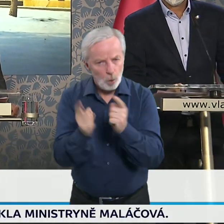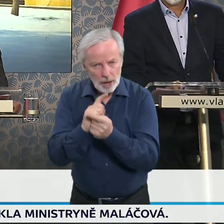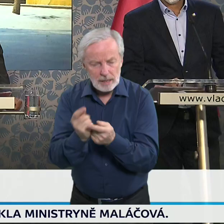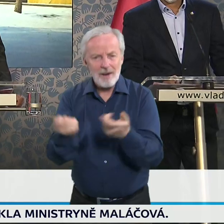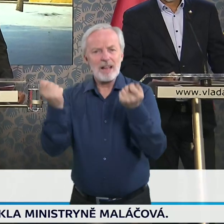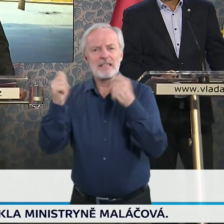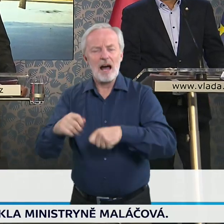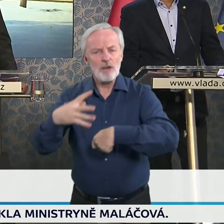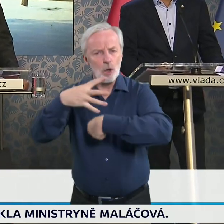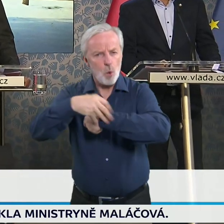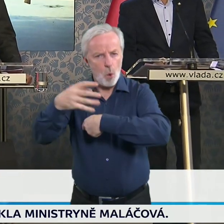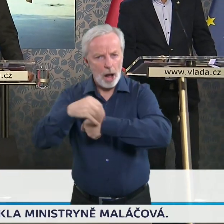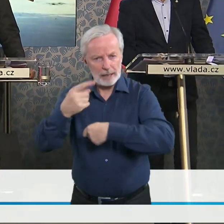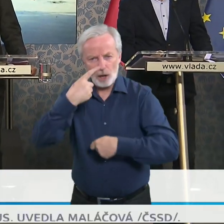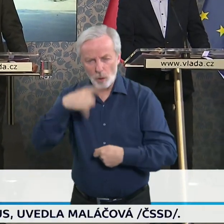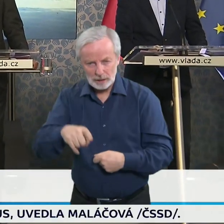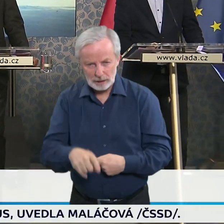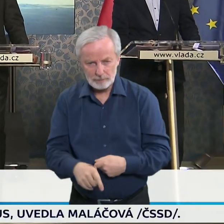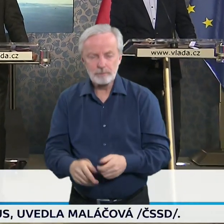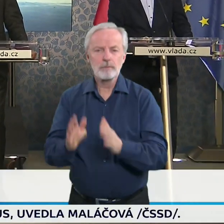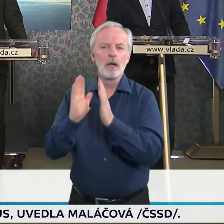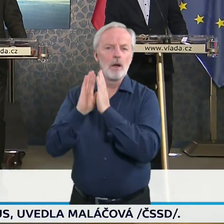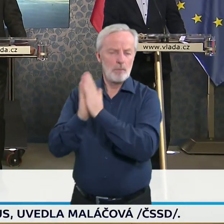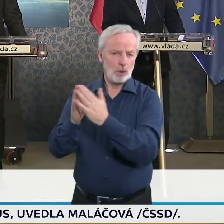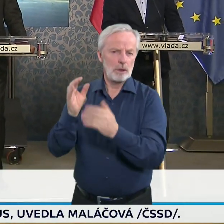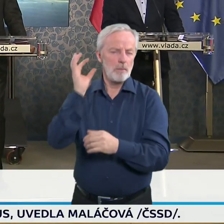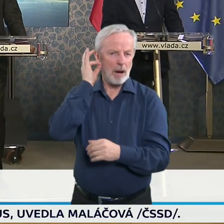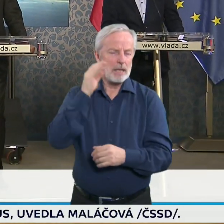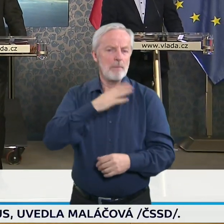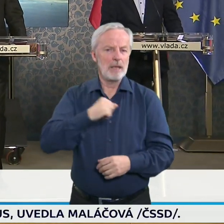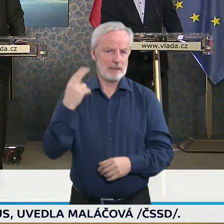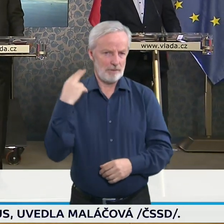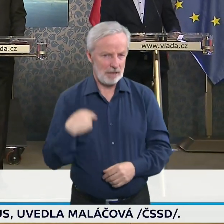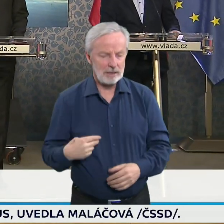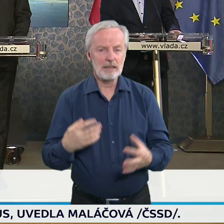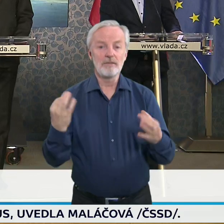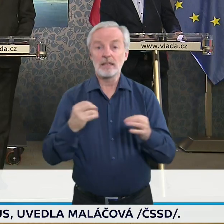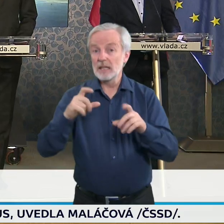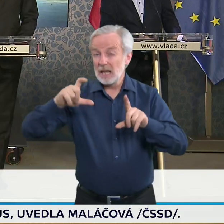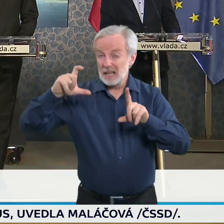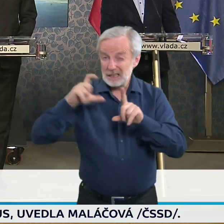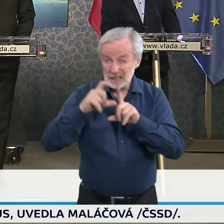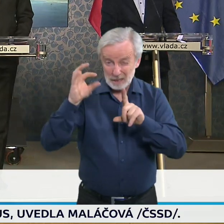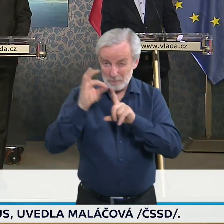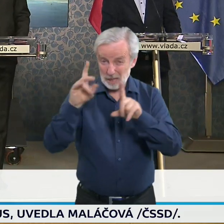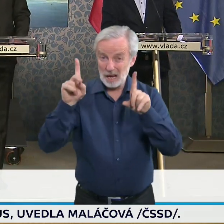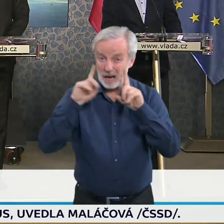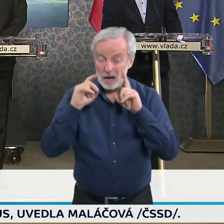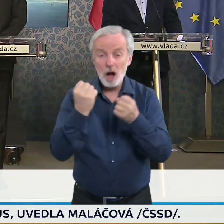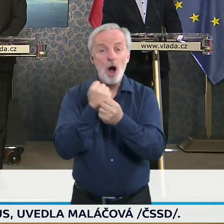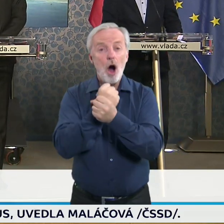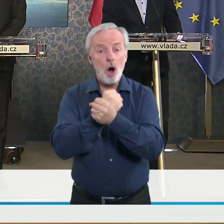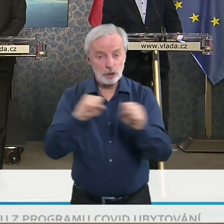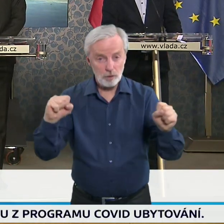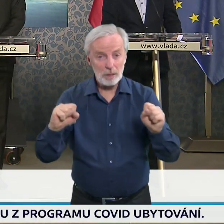poprosit komentář paní ministrini financí, co se týče DPH, pochopila jsem to správně, že budou osvobozeny i nanoroušky, tak